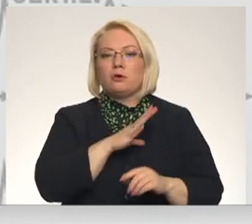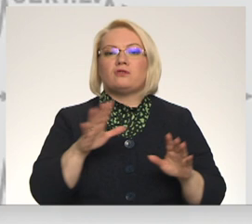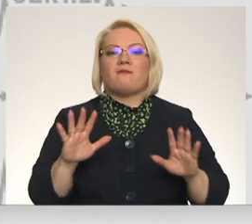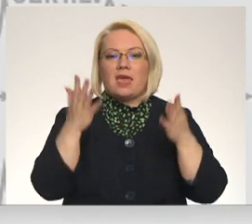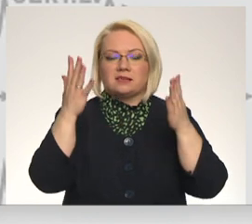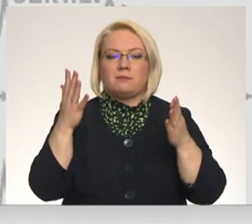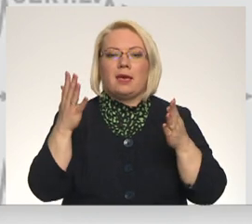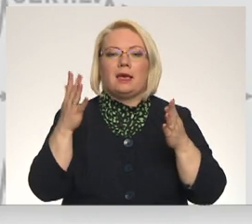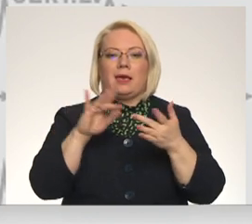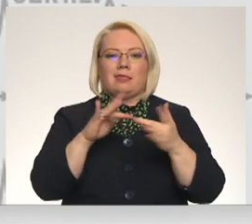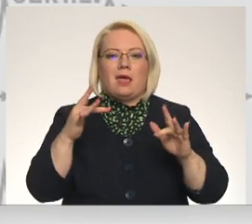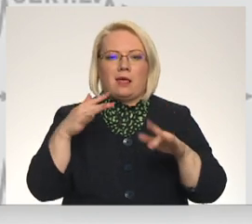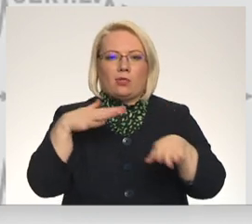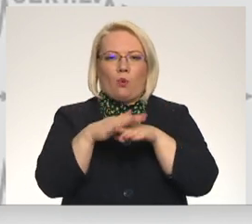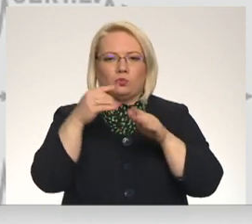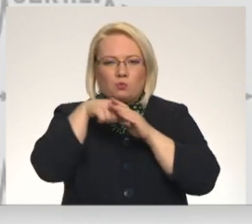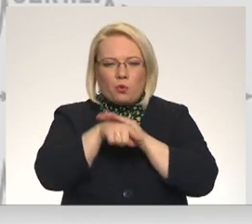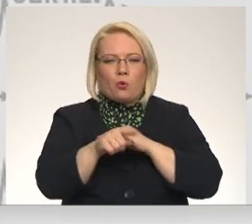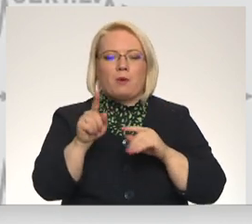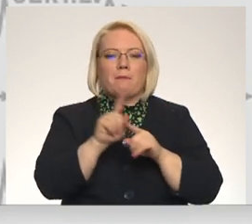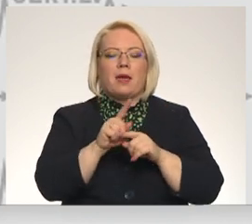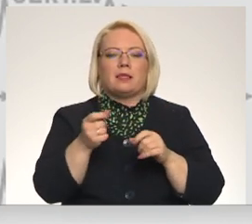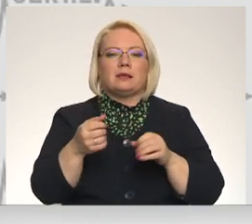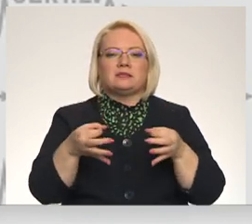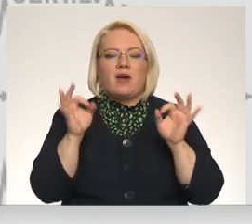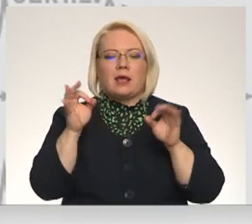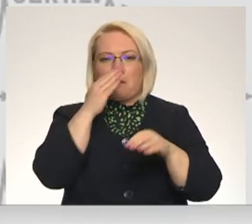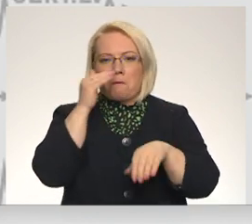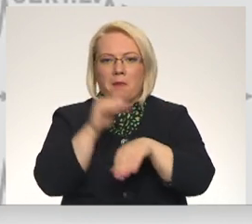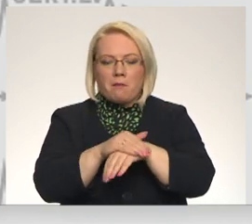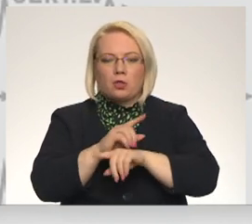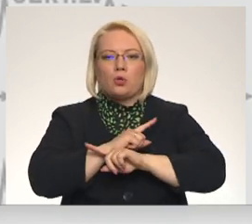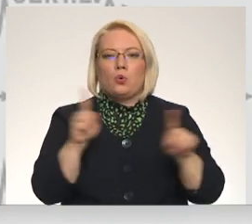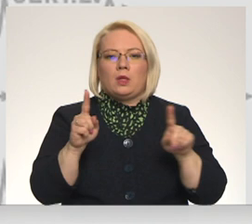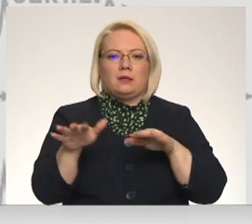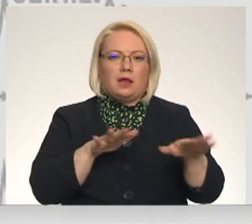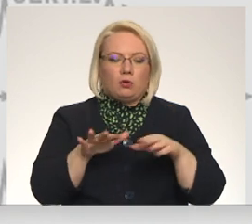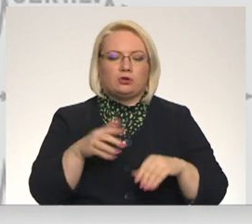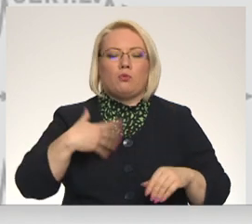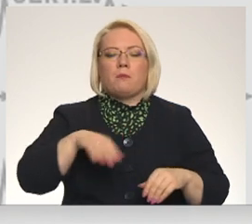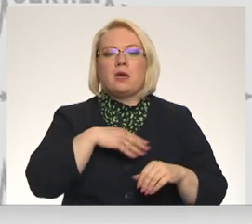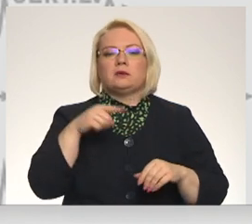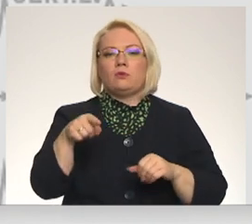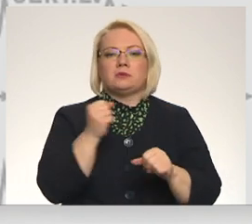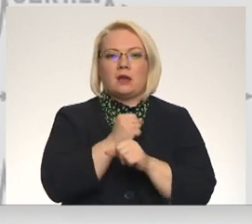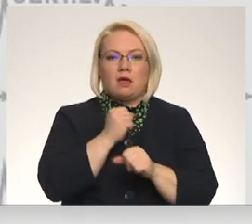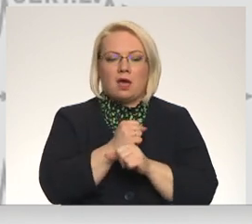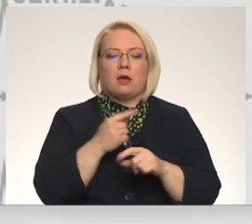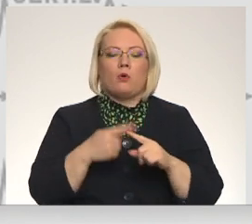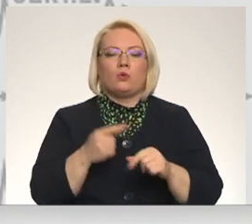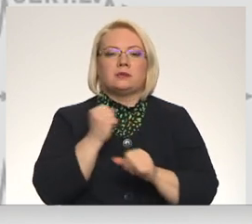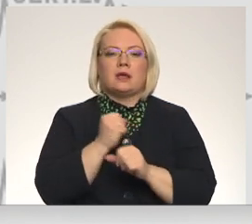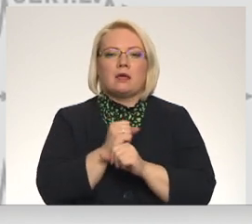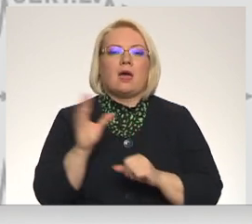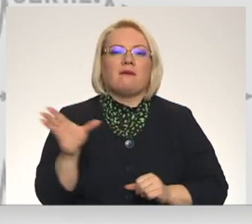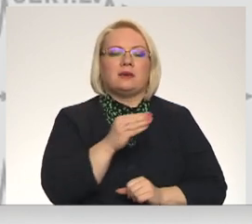uzbrukumi, bet svarīgākais ir viņus laicīgi pamanīt un adeklāt reaģēt. Ar to arī mēs strādājam un strādā visi